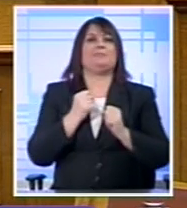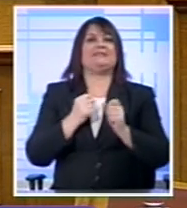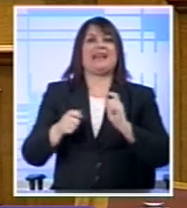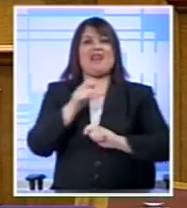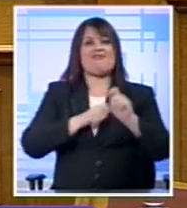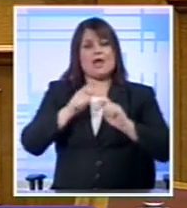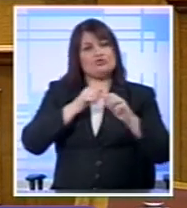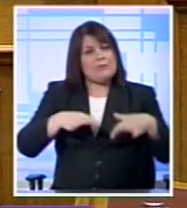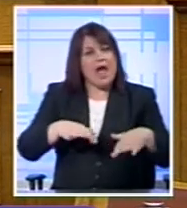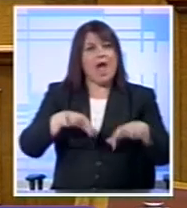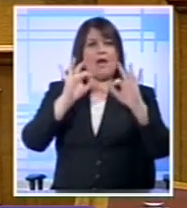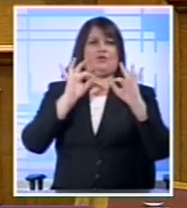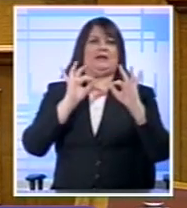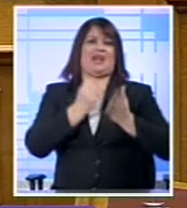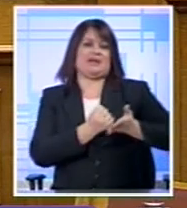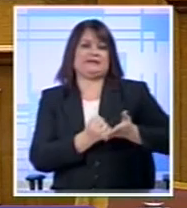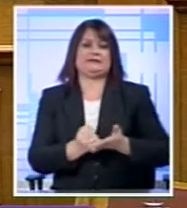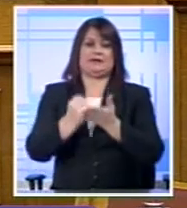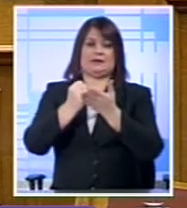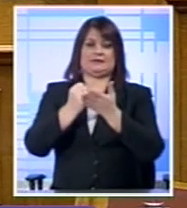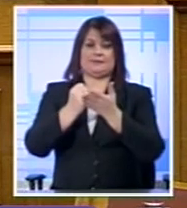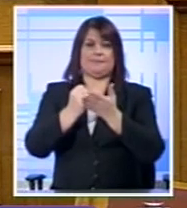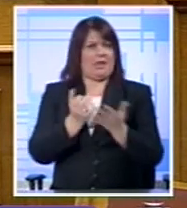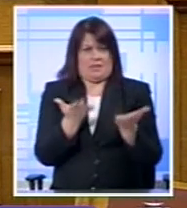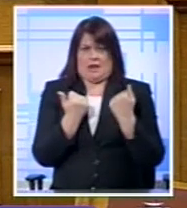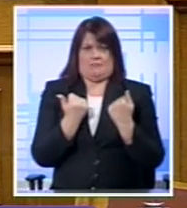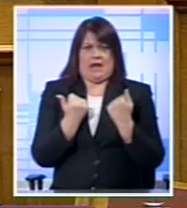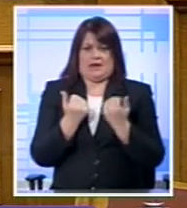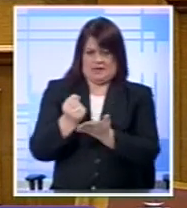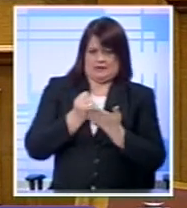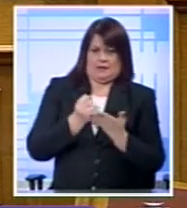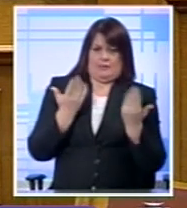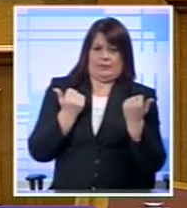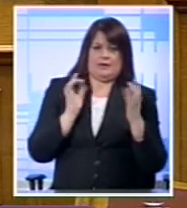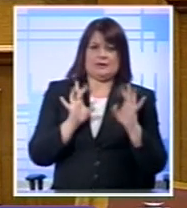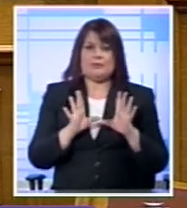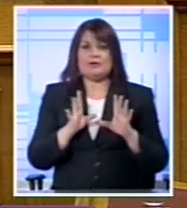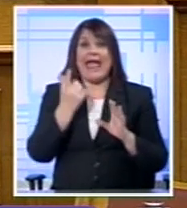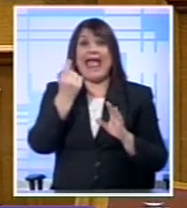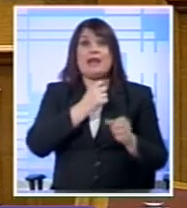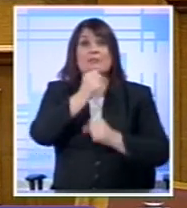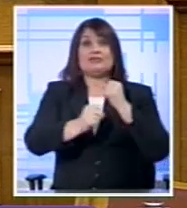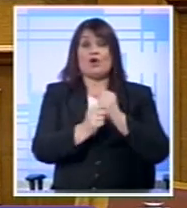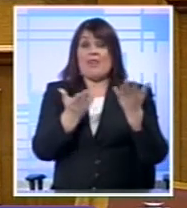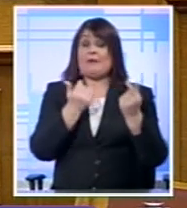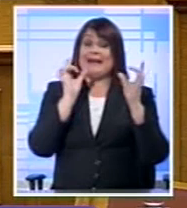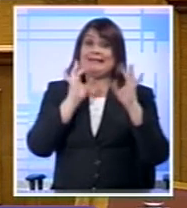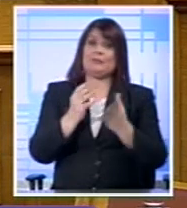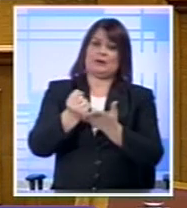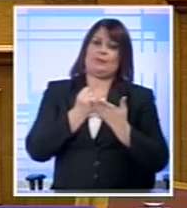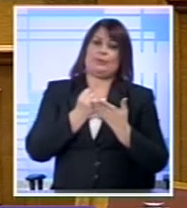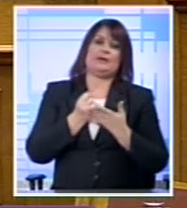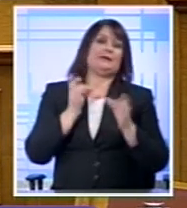το πουθενά Ο μηχανισμός στήριξης Δεν υπήρχε μηχανισμός στήριξης Πριν από 1,5 χρόνο Δεν υπήρχε η